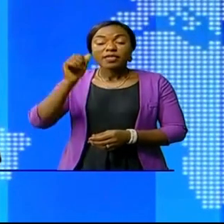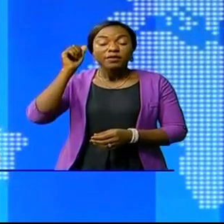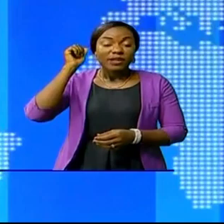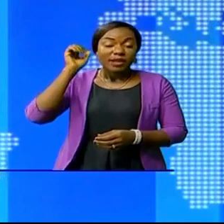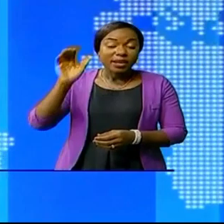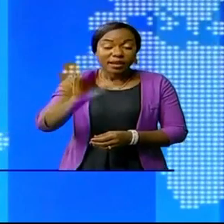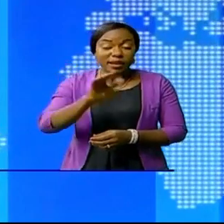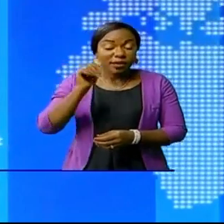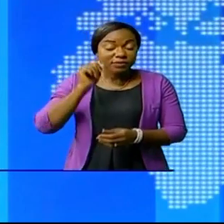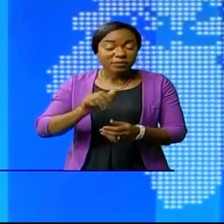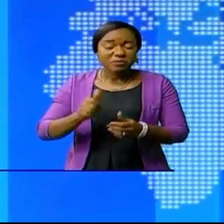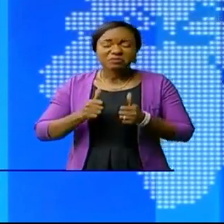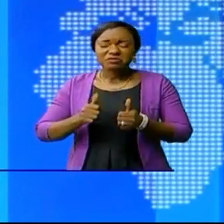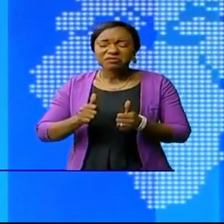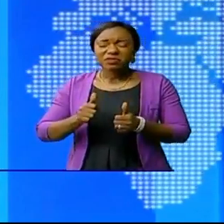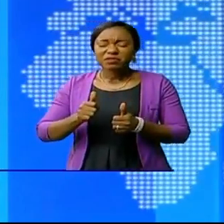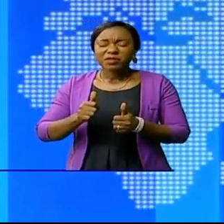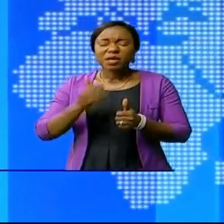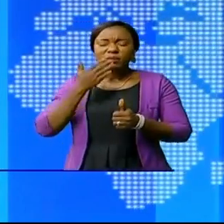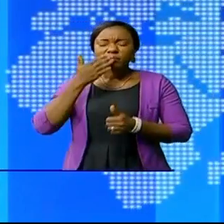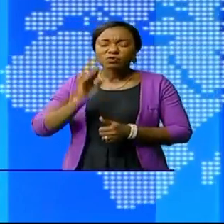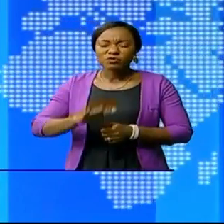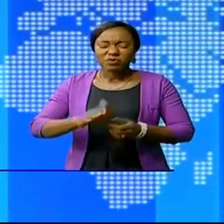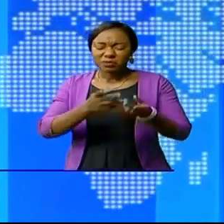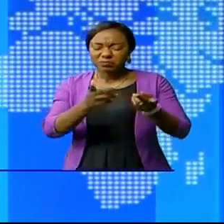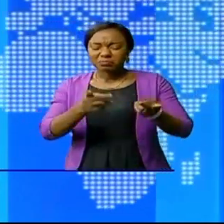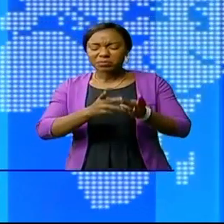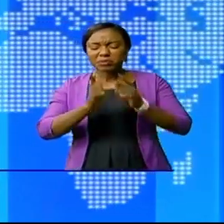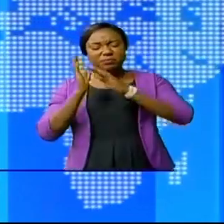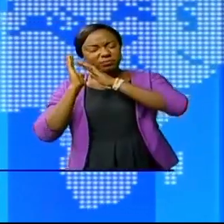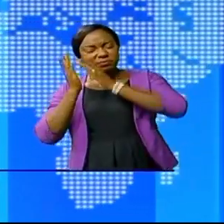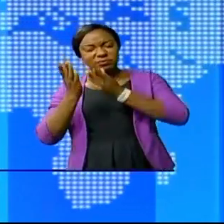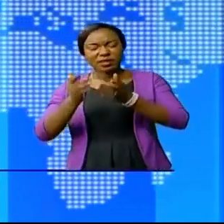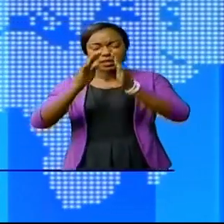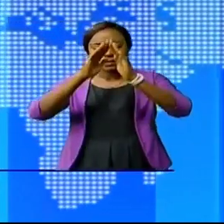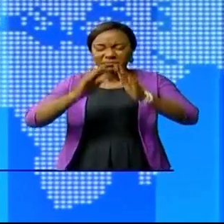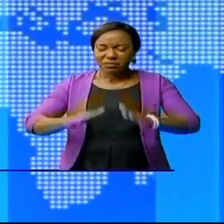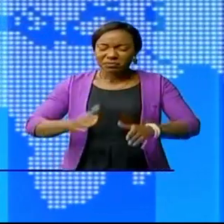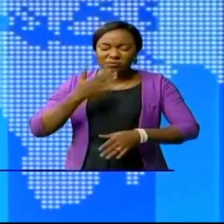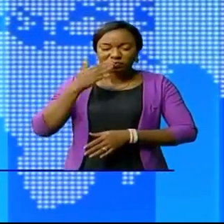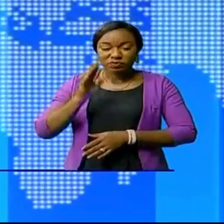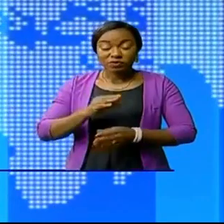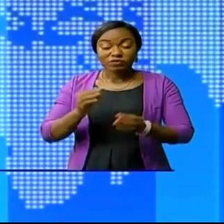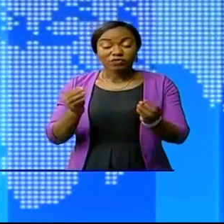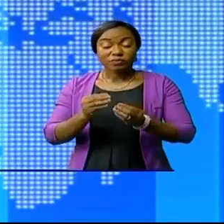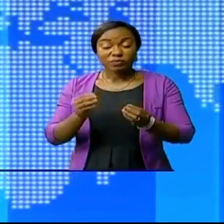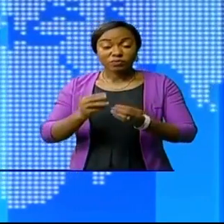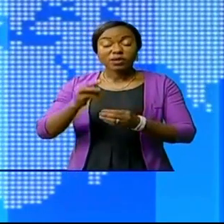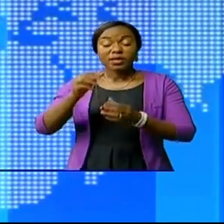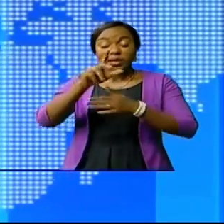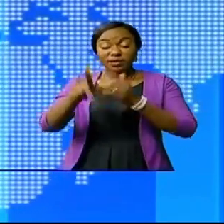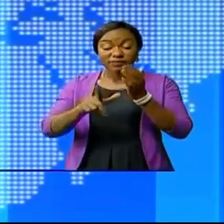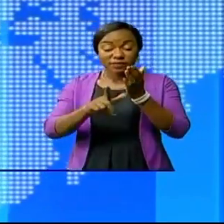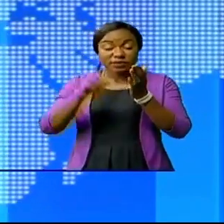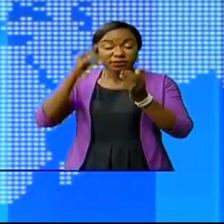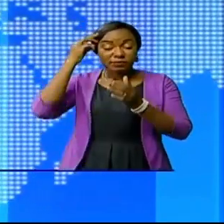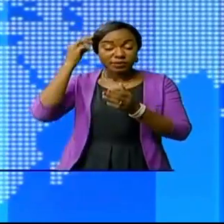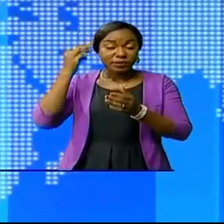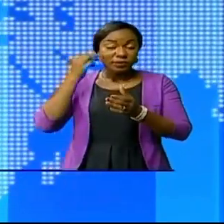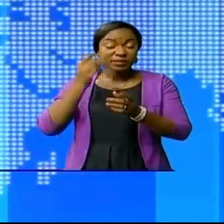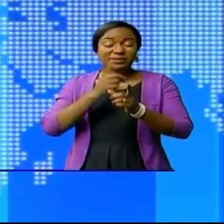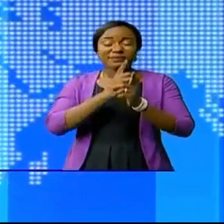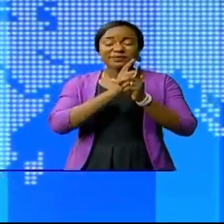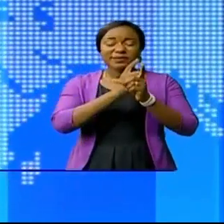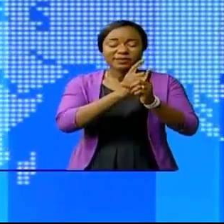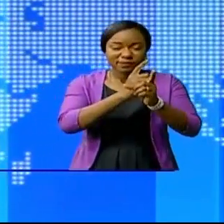inacceptables. Il faudra donc améliorer leurs conditions de vie.'est l'essentiel de l'entrevue de la vice-ministre de la